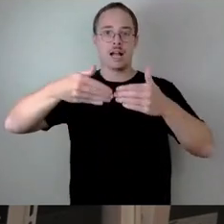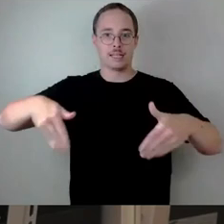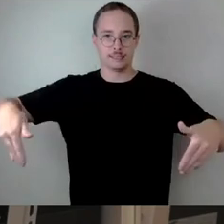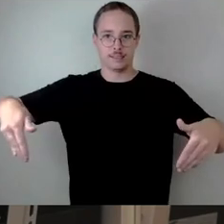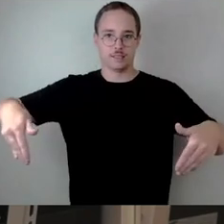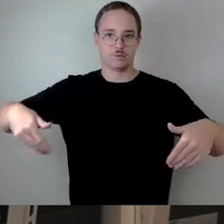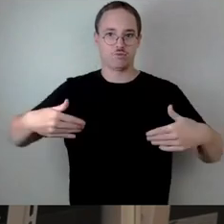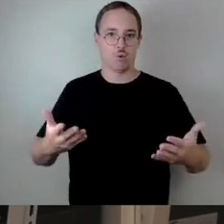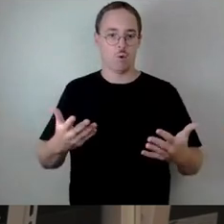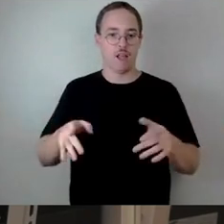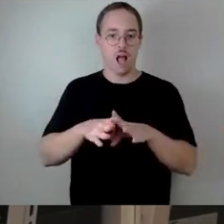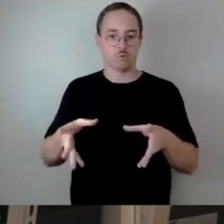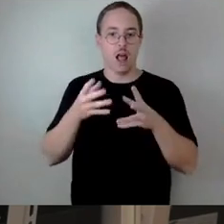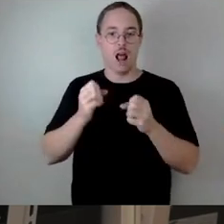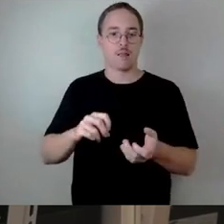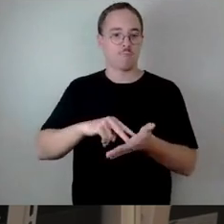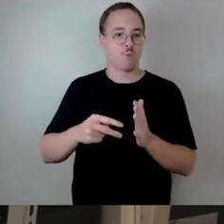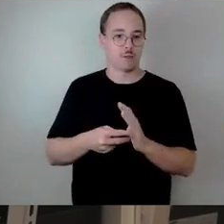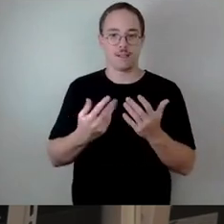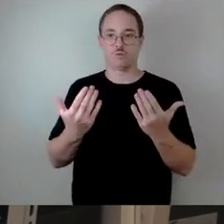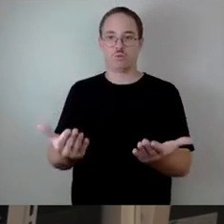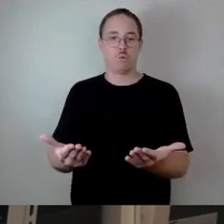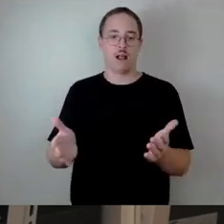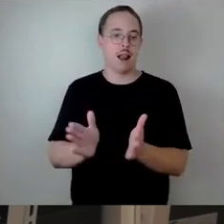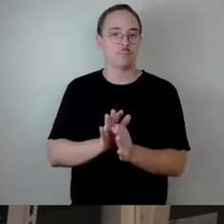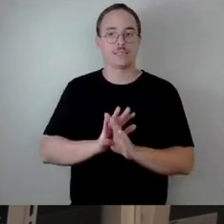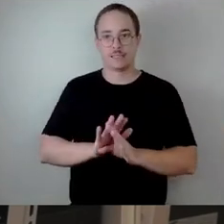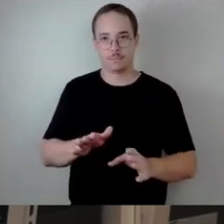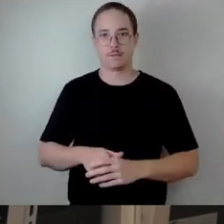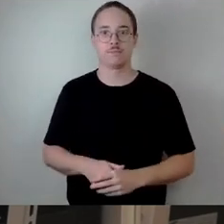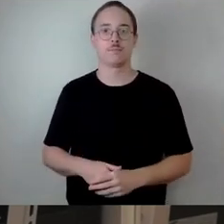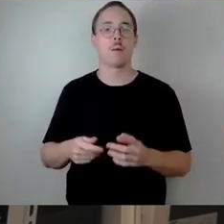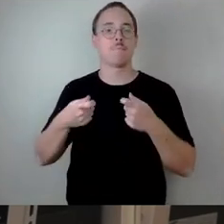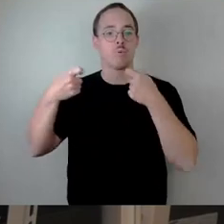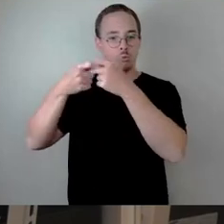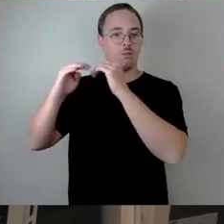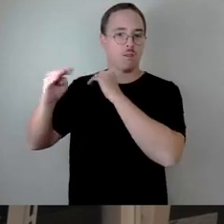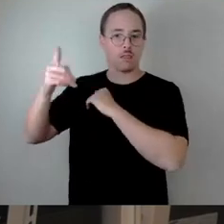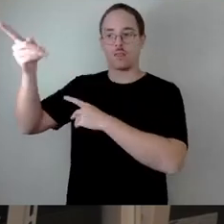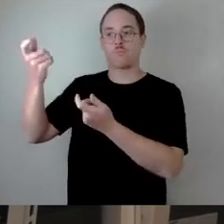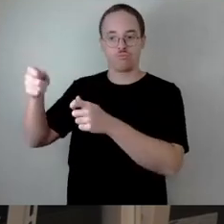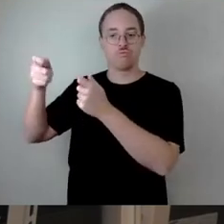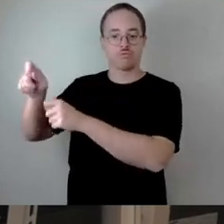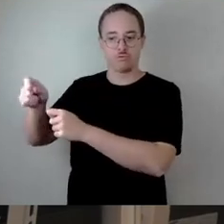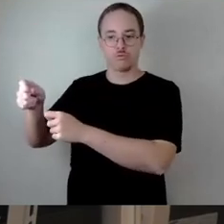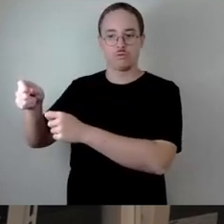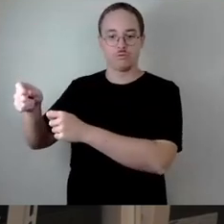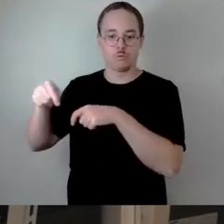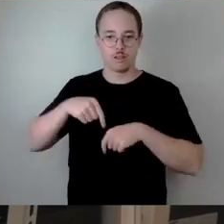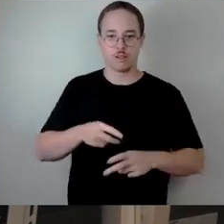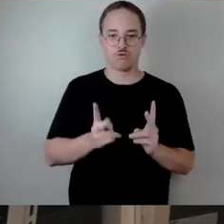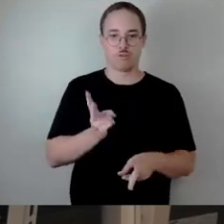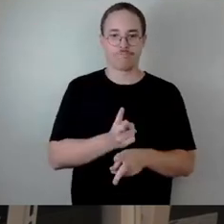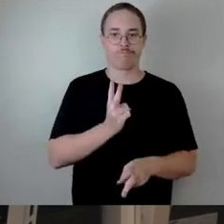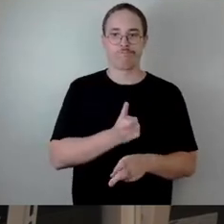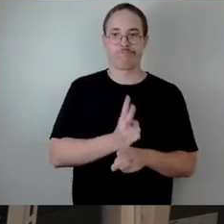Haushaltspolitik. Das ist doch das Problem, dass auf Bundesebene, auf Landesebene und hier in der Stadt dieselben Dogmen herrschen. Die heißen immer, wir hatten noch nie